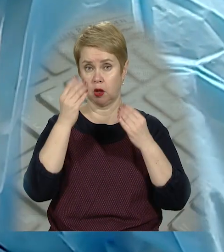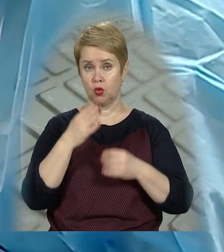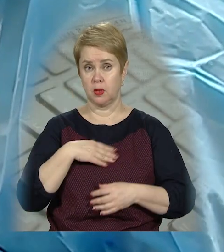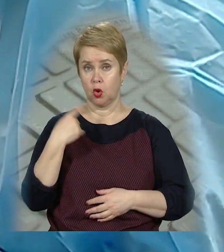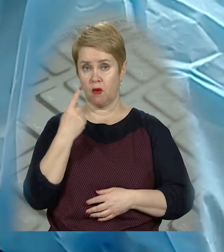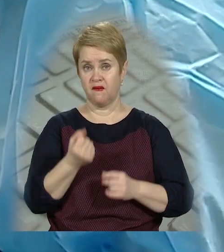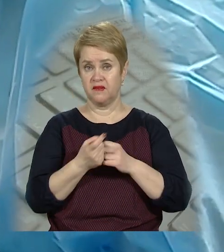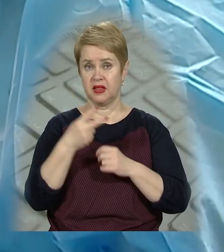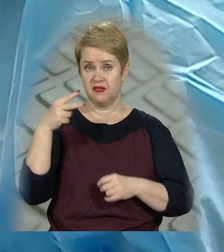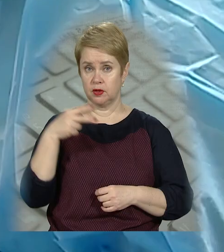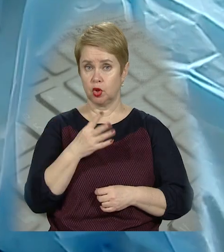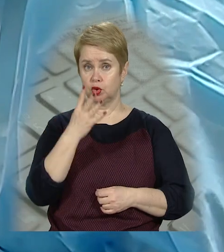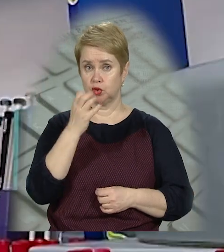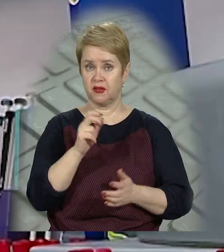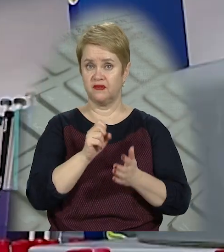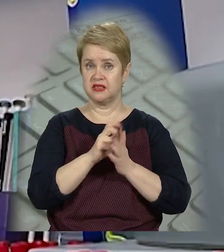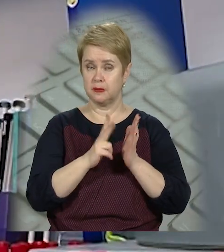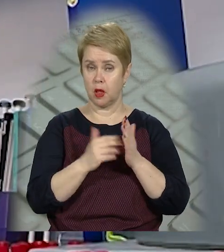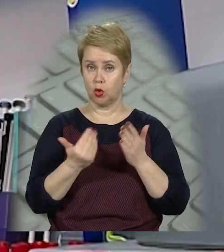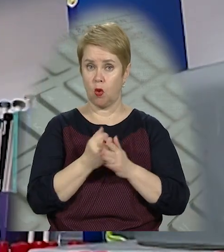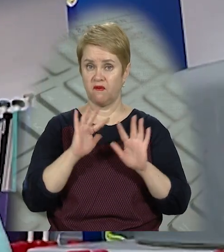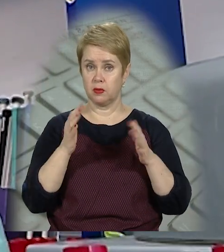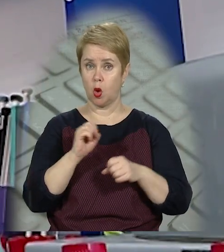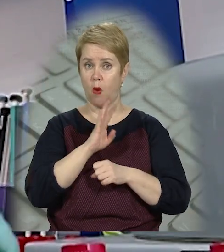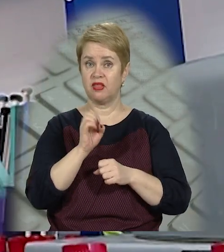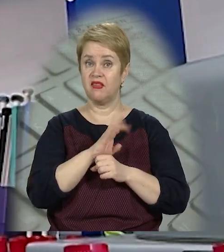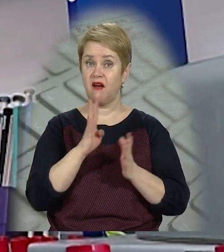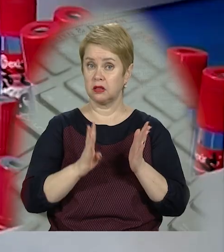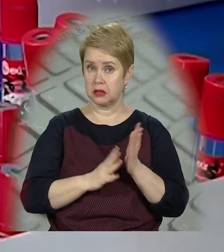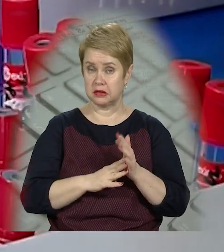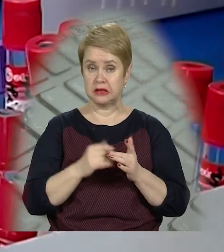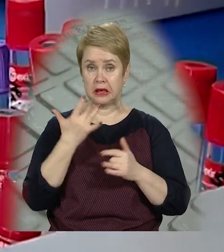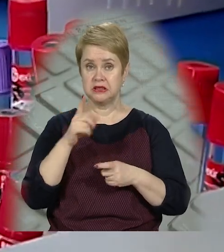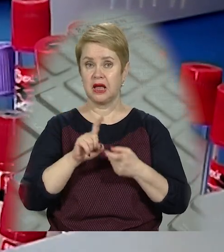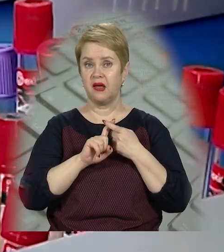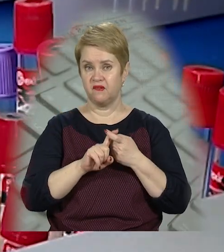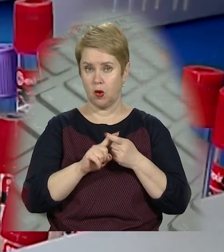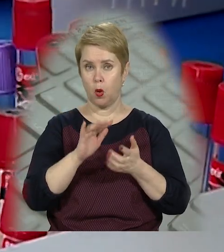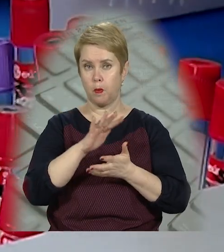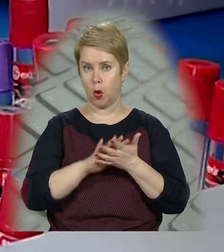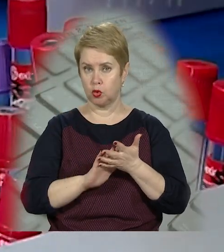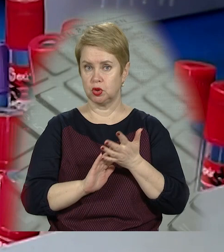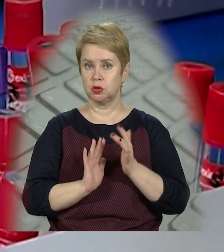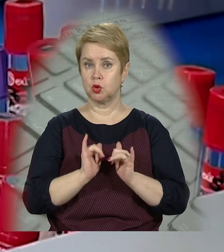в нашій області виявили 2418 нових випадків COVID-19. Кількість інфікованих продовжує стрімко зростати.